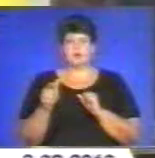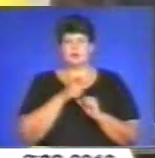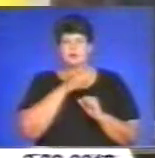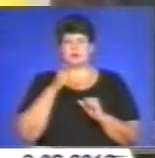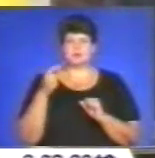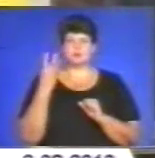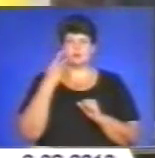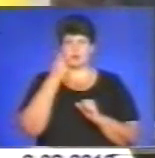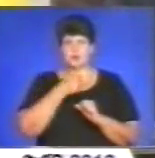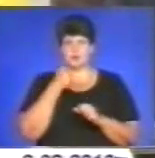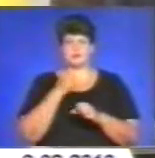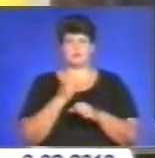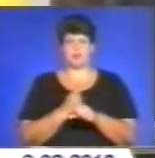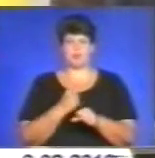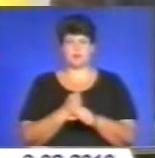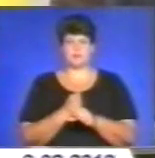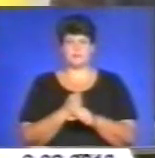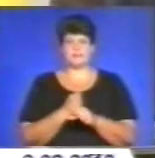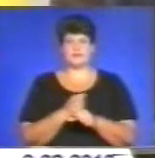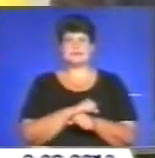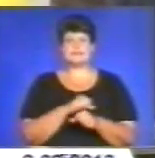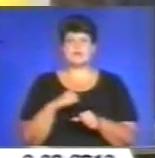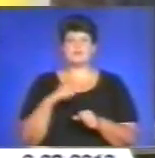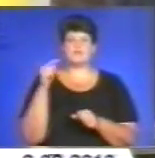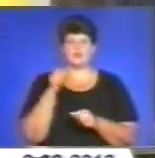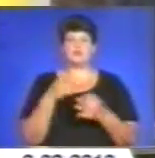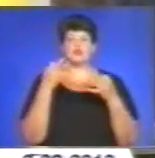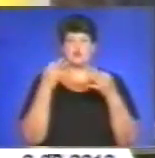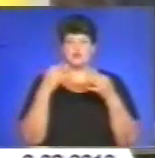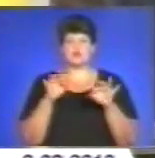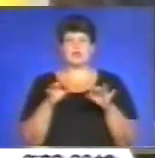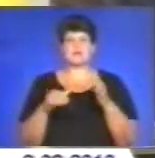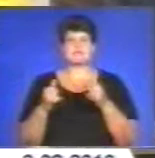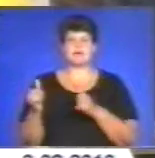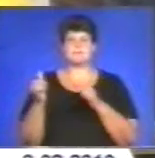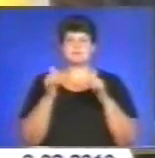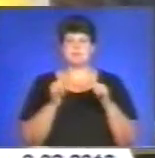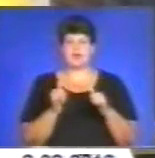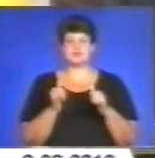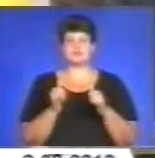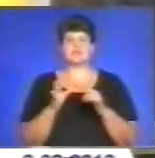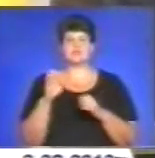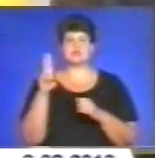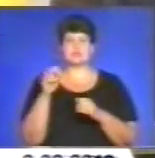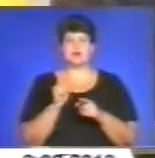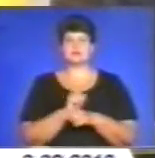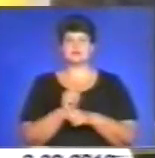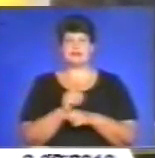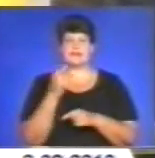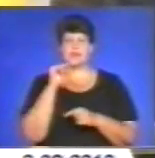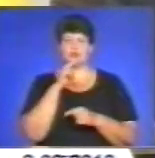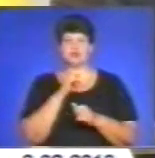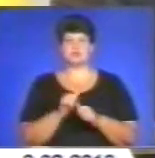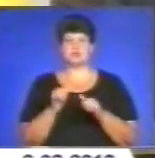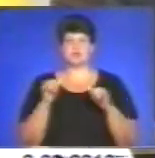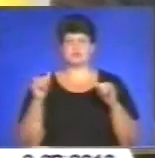трьох років роботи. Саме вона дозволяла нам забезпечувати збільшення соціальних стандартів та економічний розвиток на